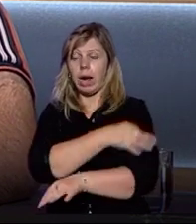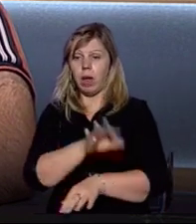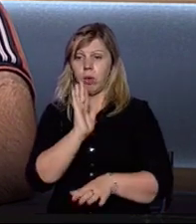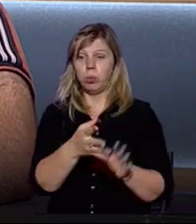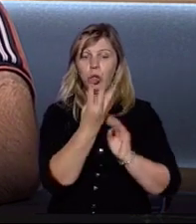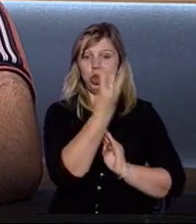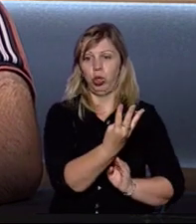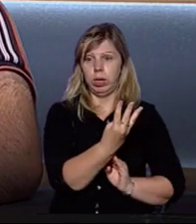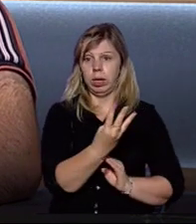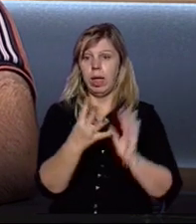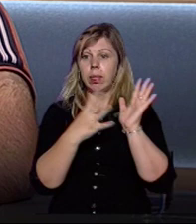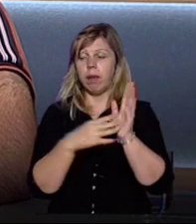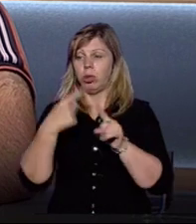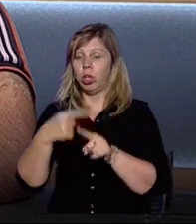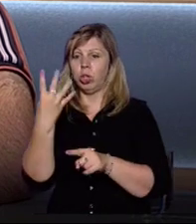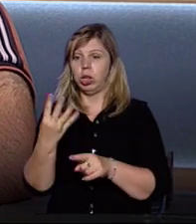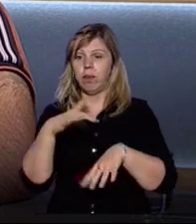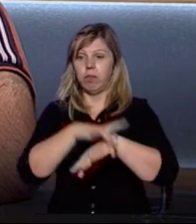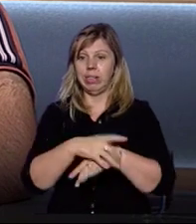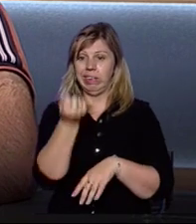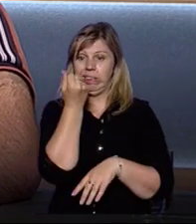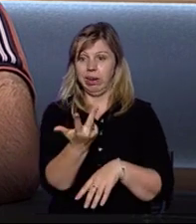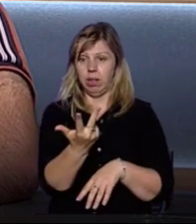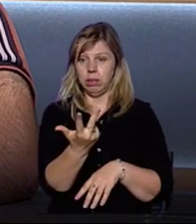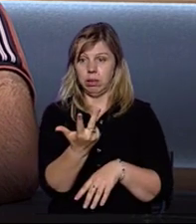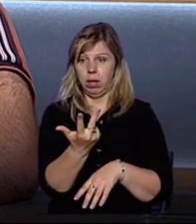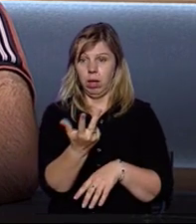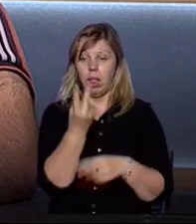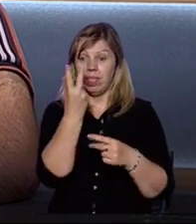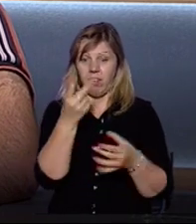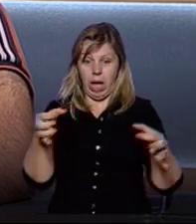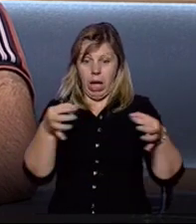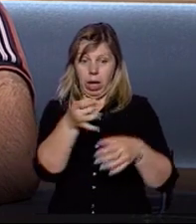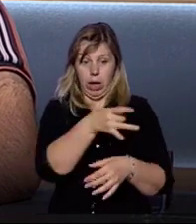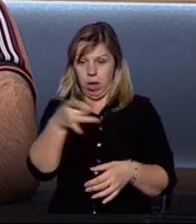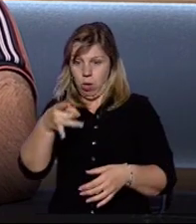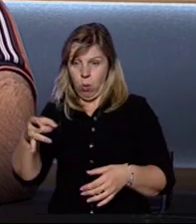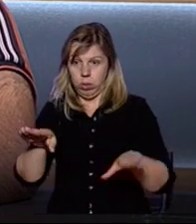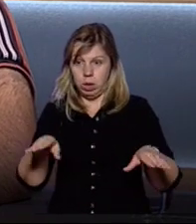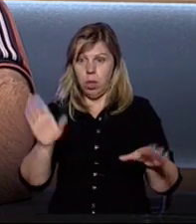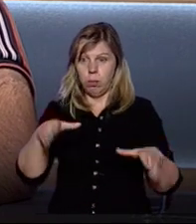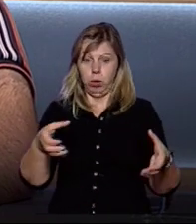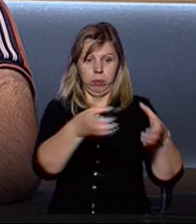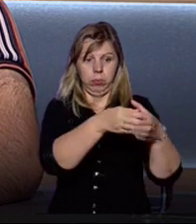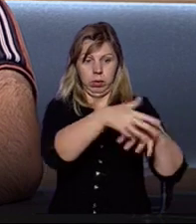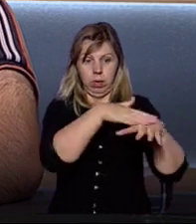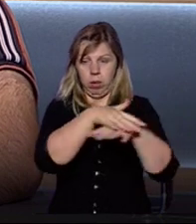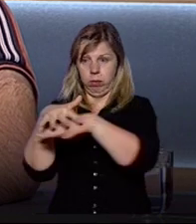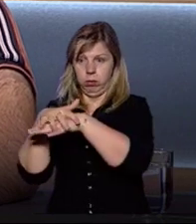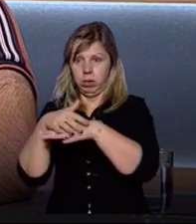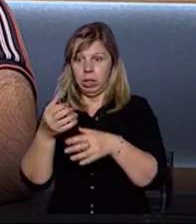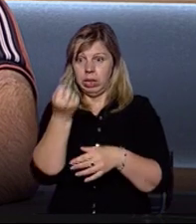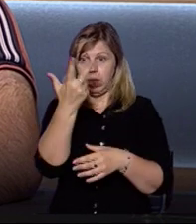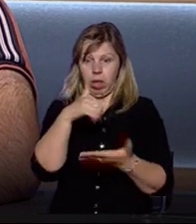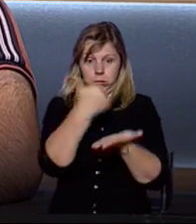буде 4. 9 додати 4 – це фактично 13 на двох районах буде об'єднаних територіальних громад. 13